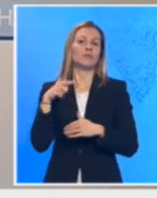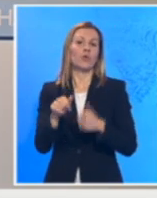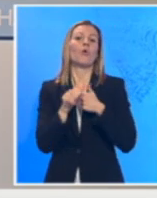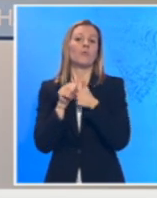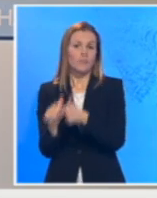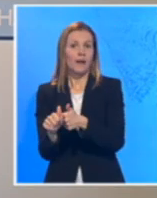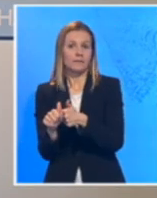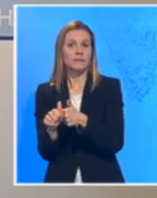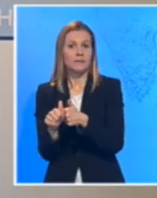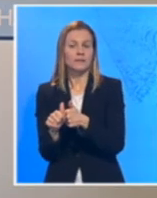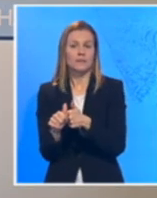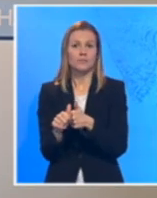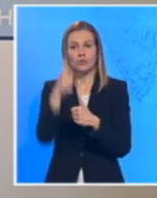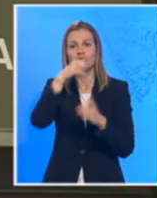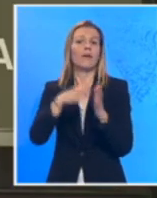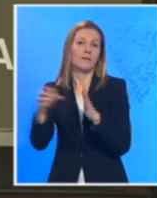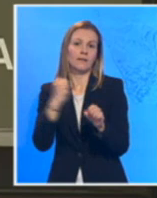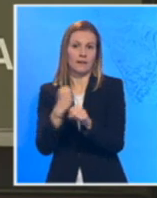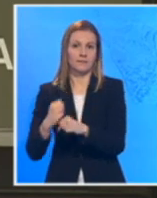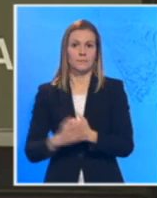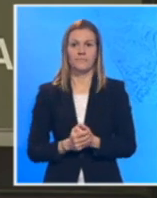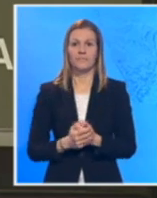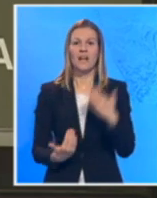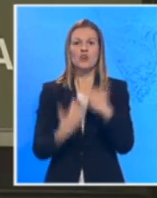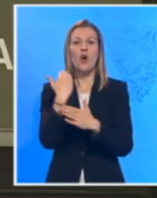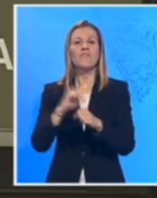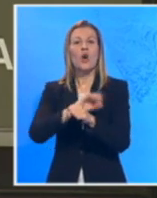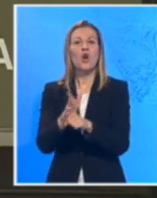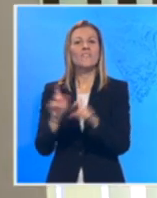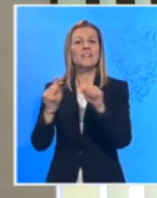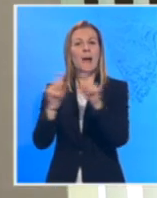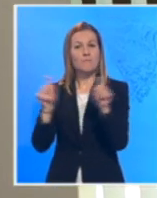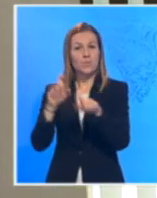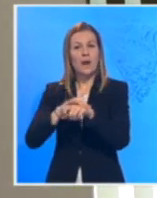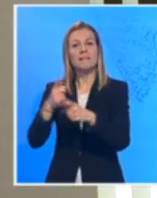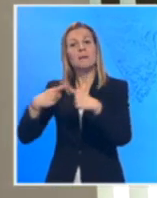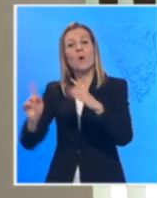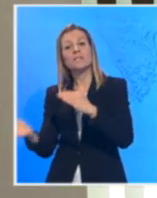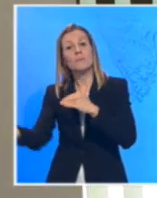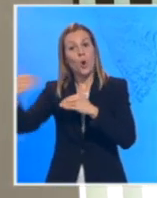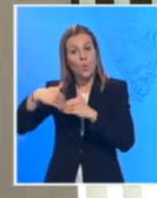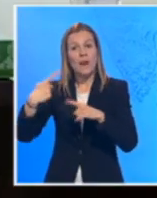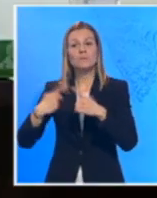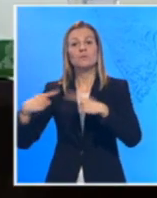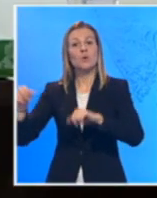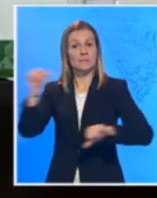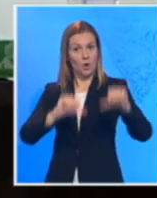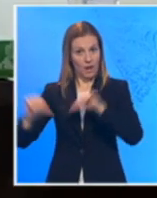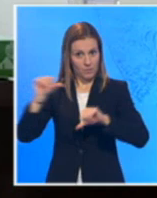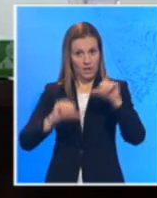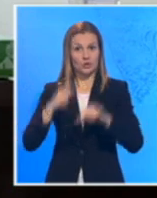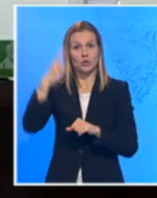skladu sa tim nalazima. Nove COVID ambulante imaju posebne ulaze i laboratorijsku dijagnostiku te pacijenti sa